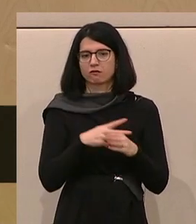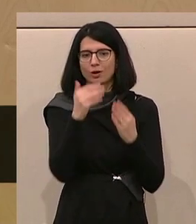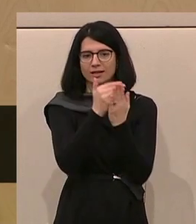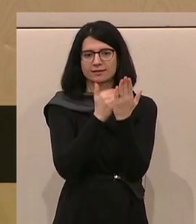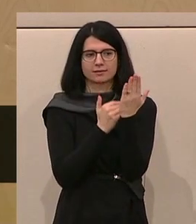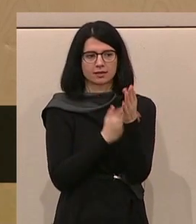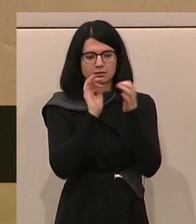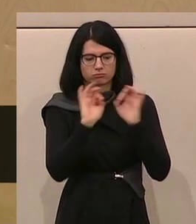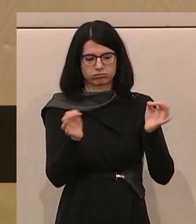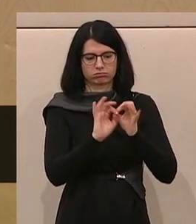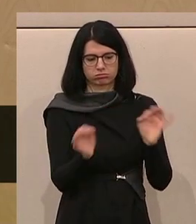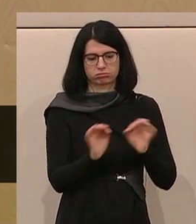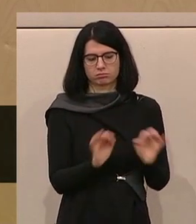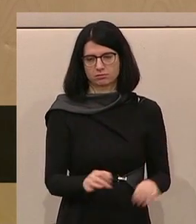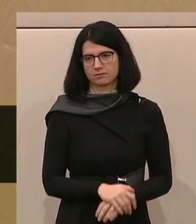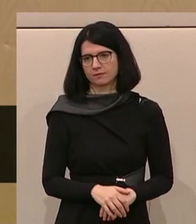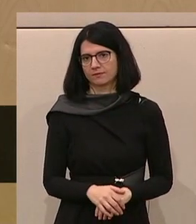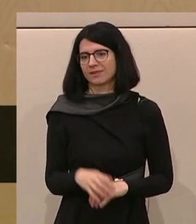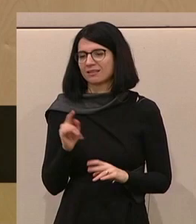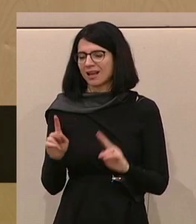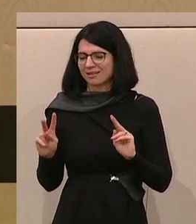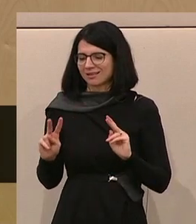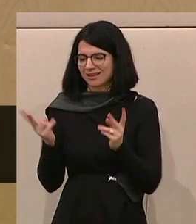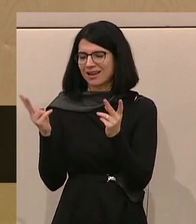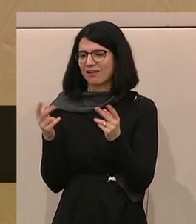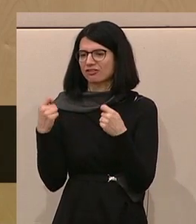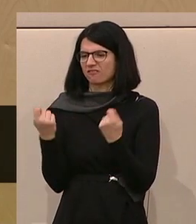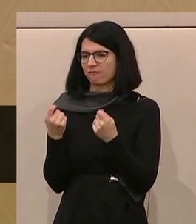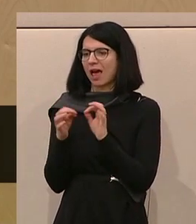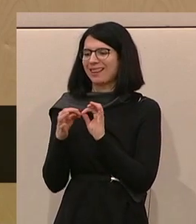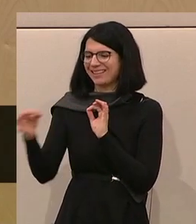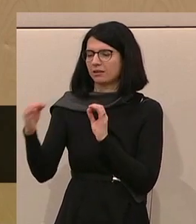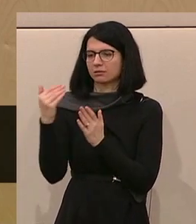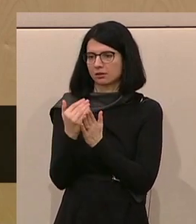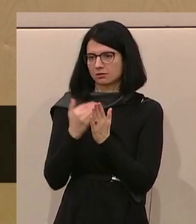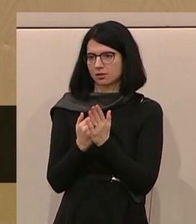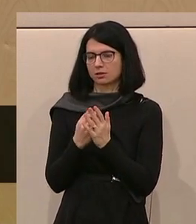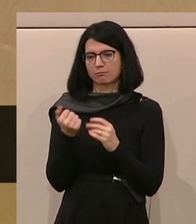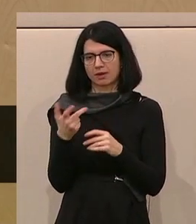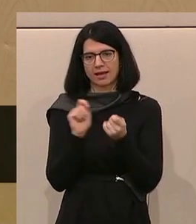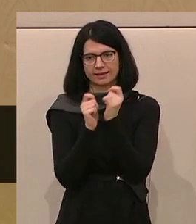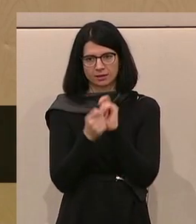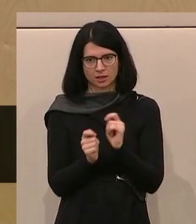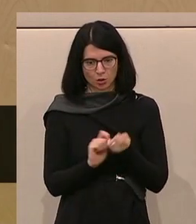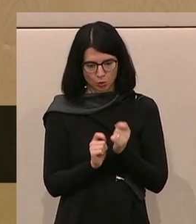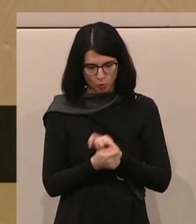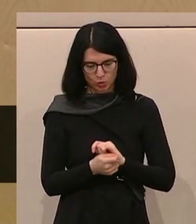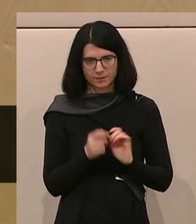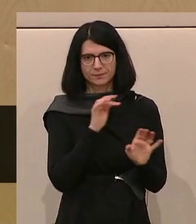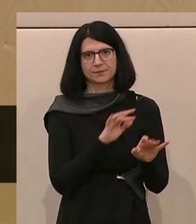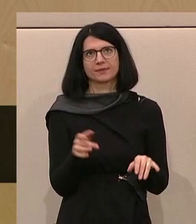Wir haben hier beim Kraftfahrliniengesetz drei Änderungen. Das erste ist einmal ein Wille der